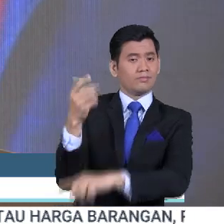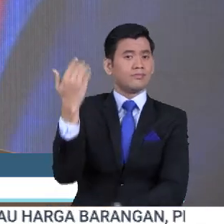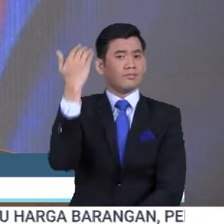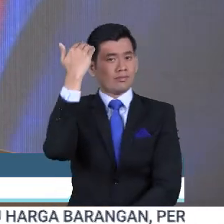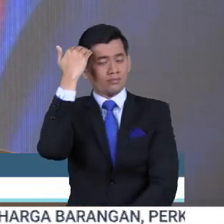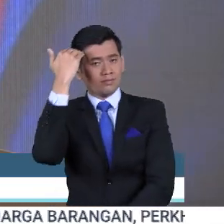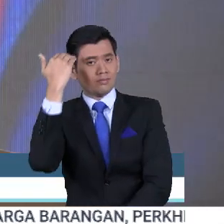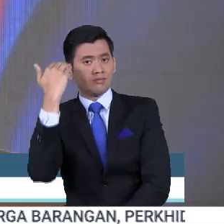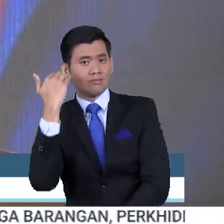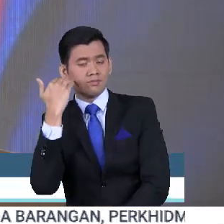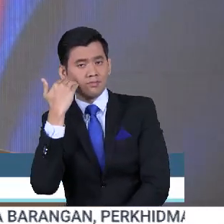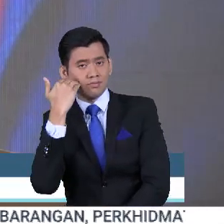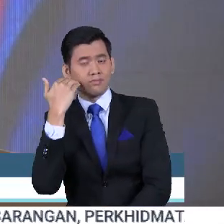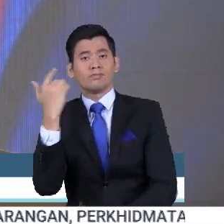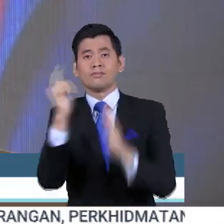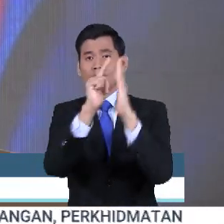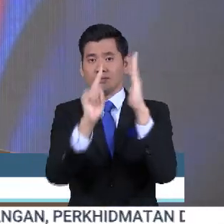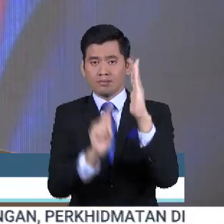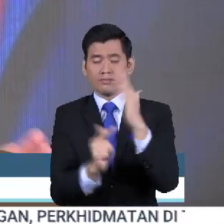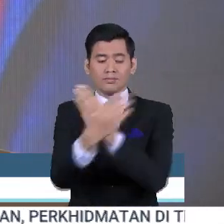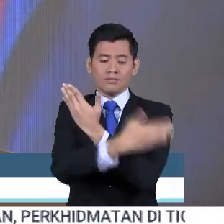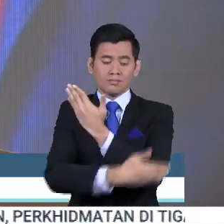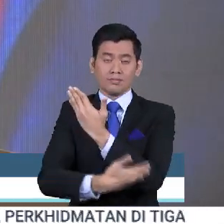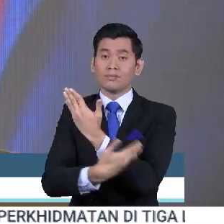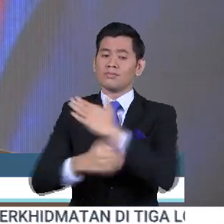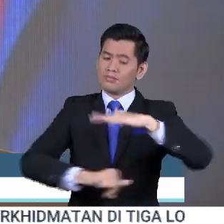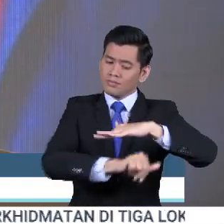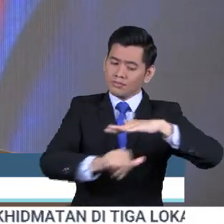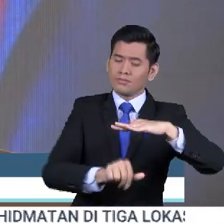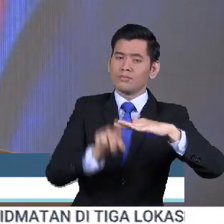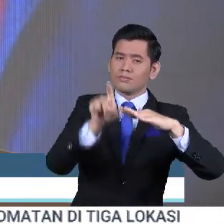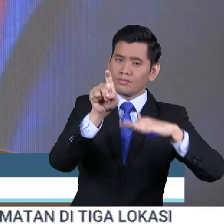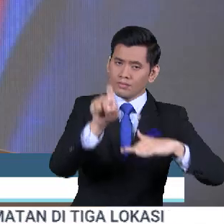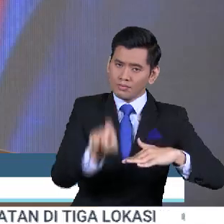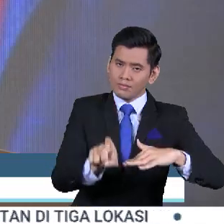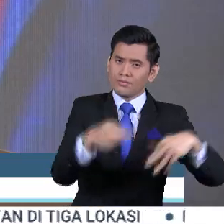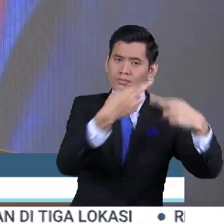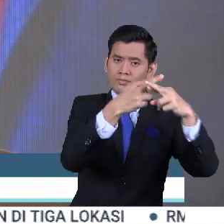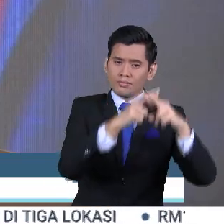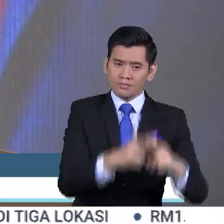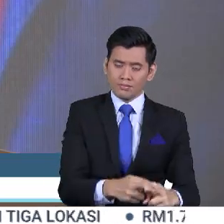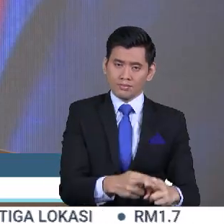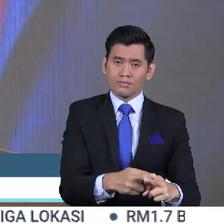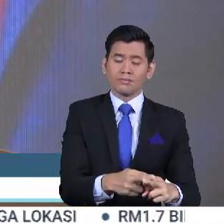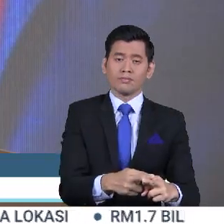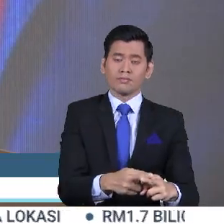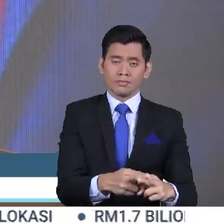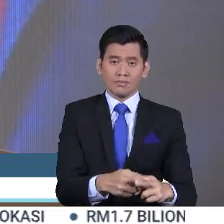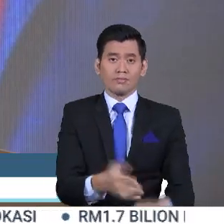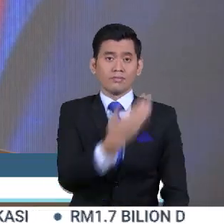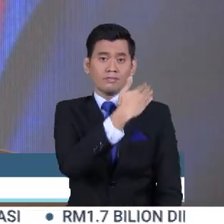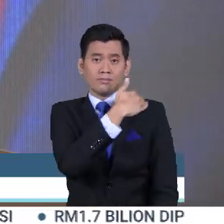asas itu perlu dibetulkan. Dan mantan Perdana Menteri, Tansi Muhyiddin Yassin juga dalam teks beliau ada menyatakan.